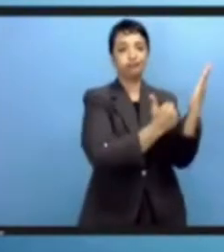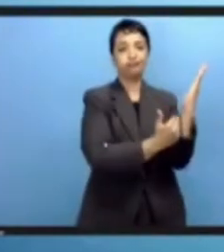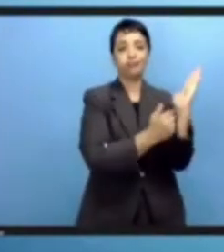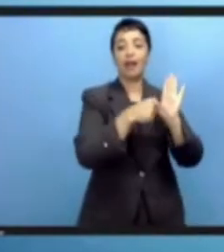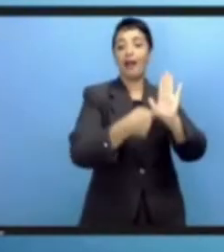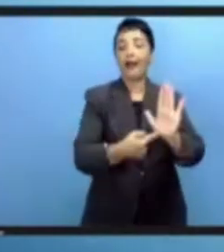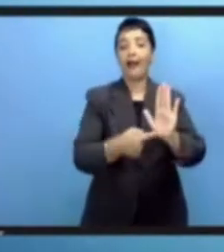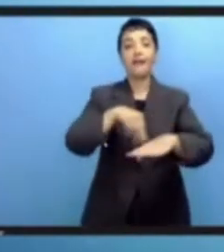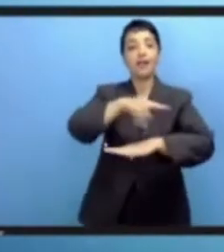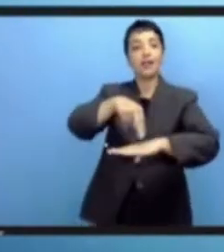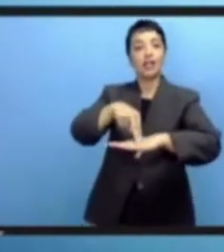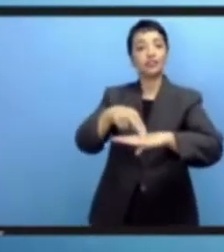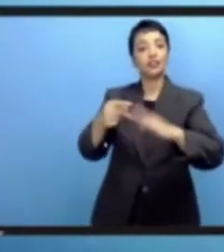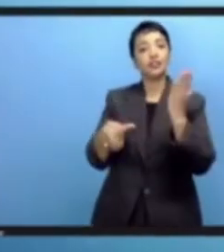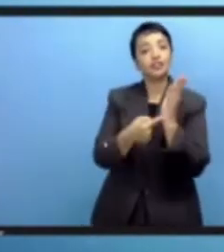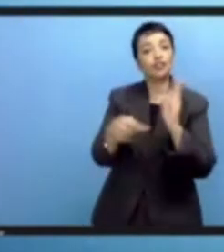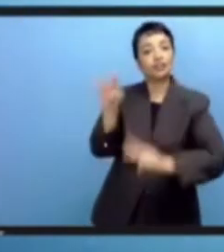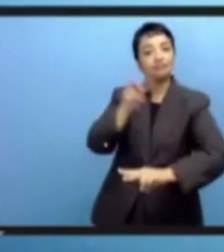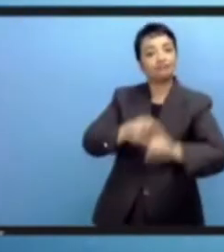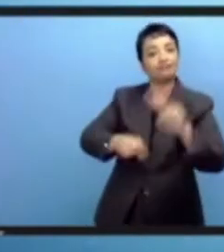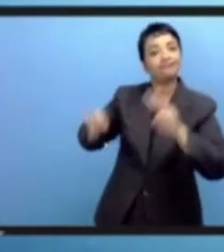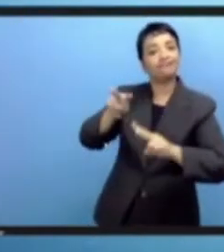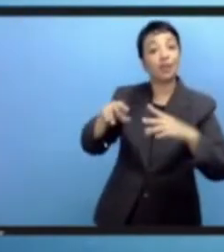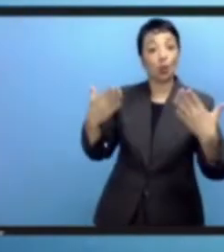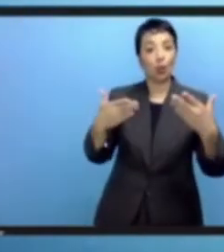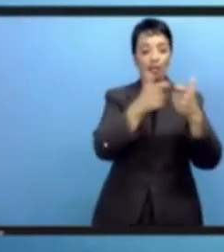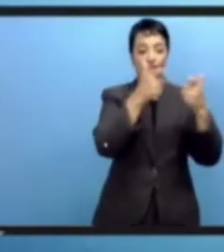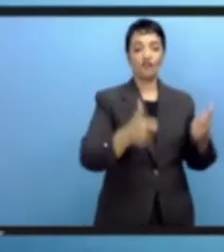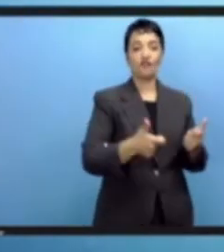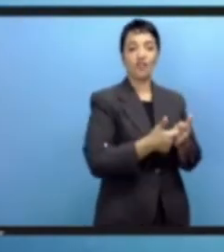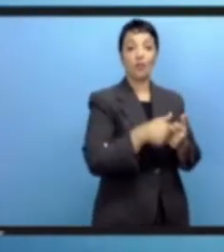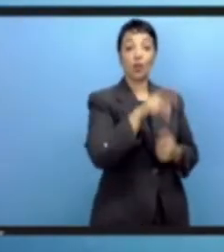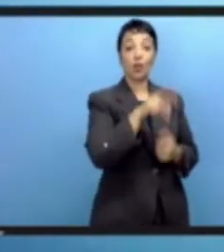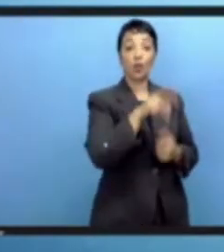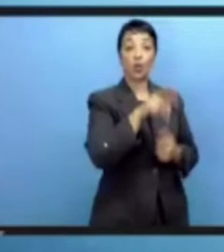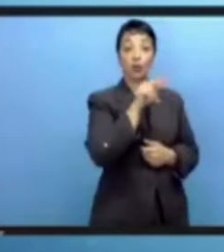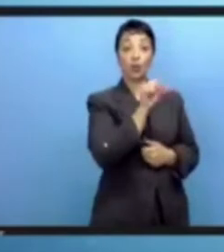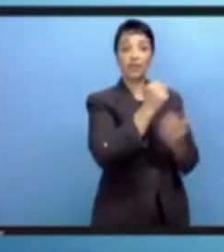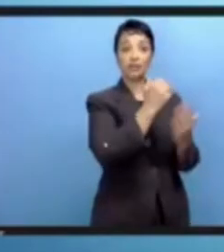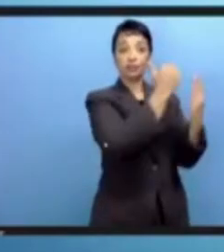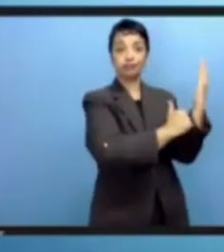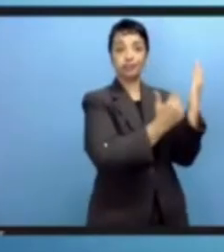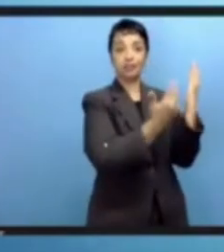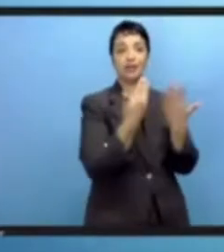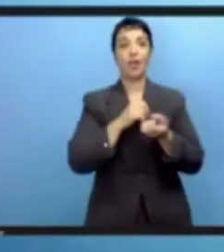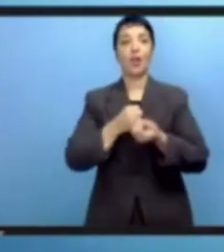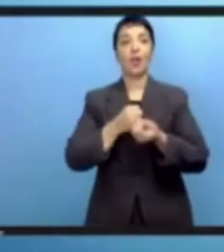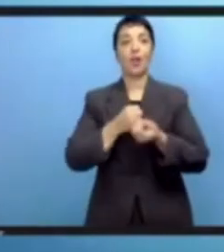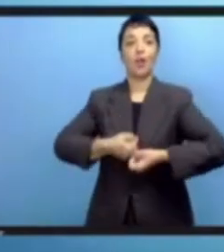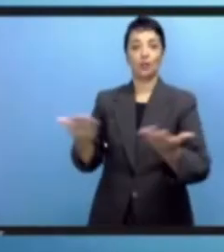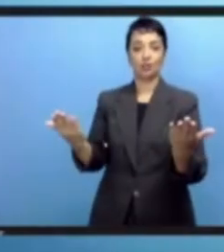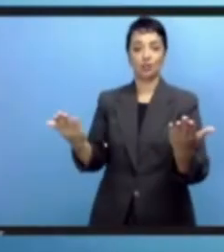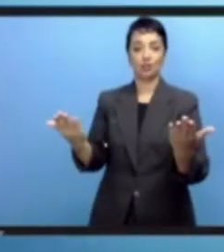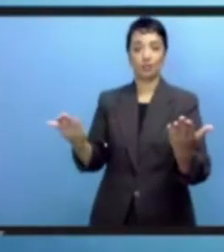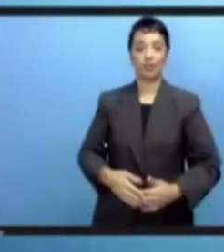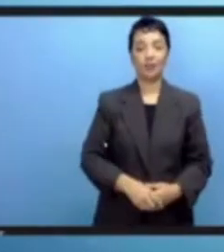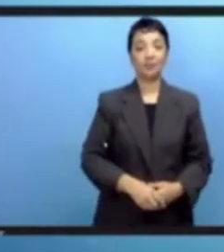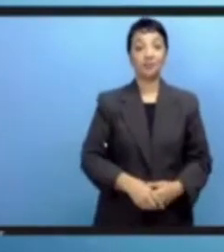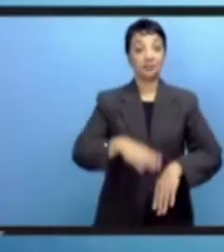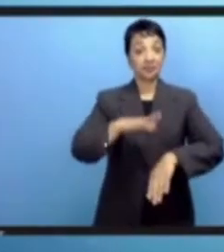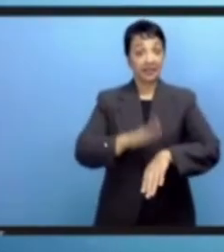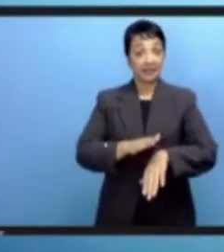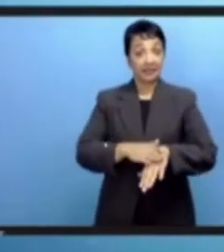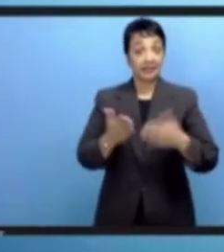الخاص بالتقييم الوطني الرقمي من خلال إطار ومؤشرات منظمة اليونسكو